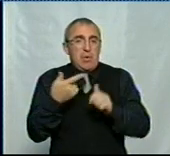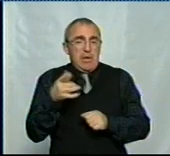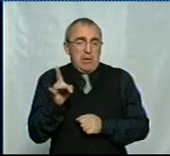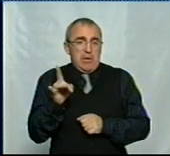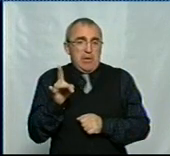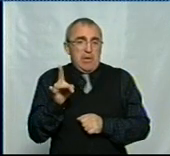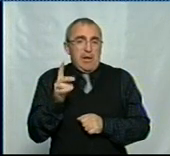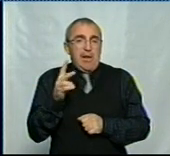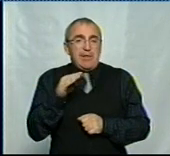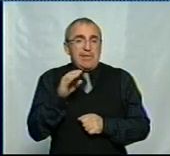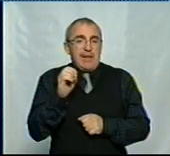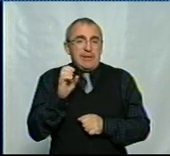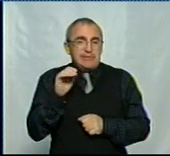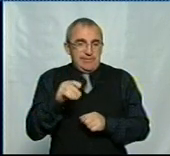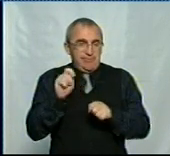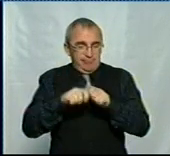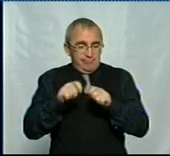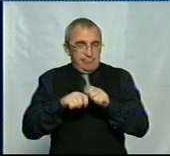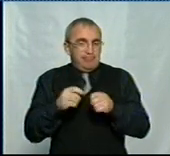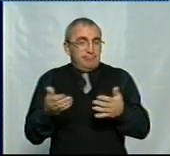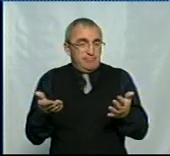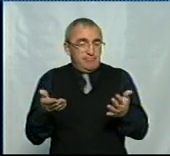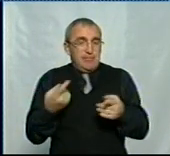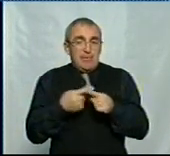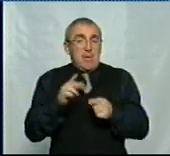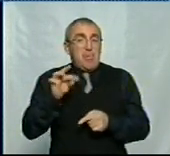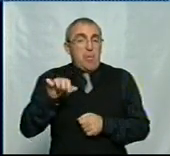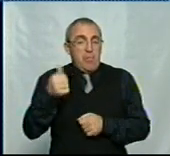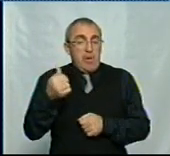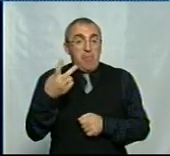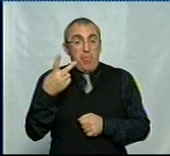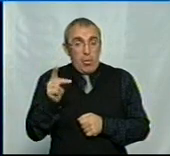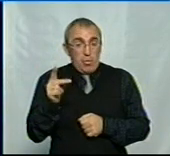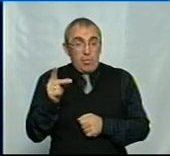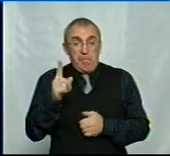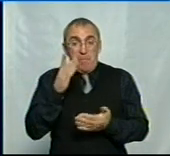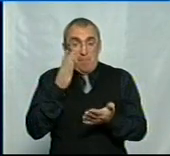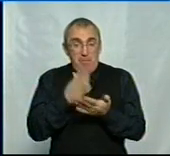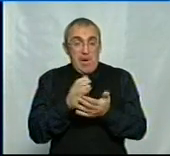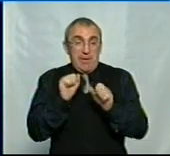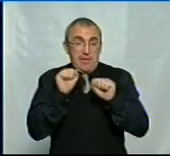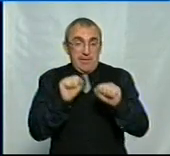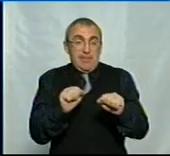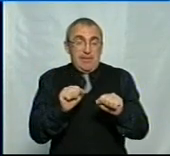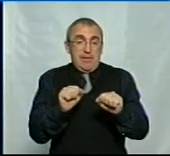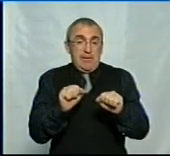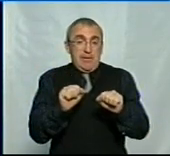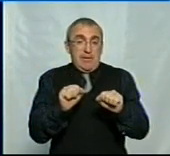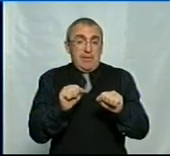на цей тест. Це по-перше. А по-друге, якщо навіть маючи захисний титр, ви